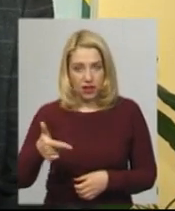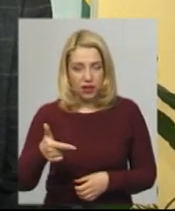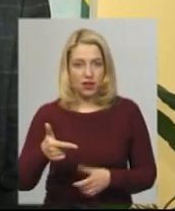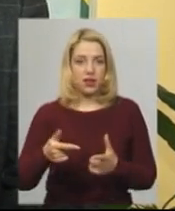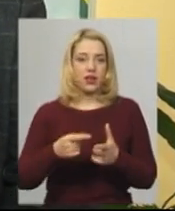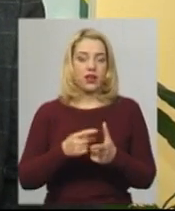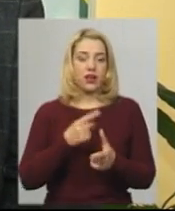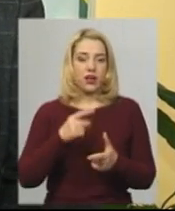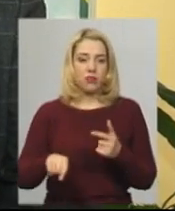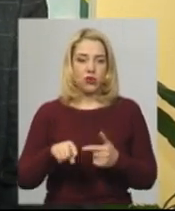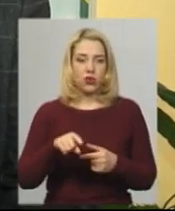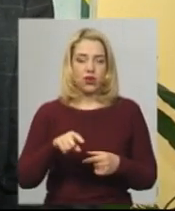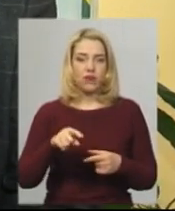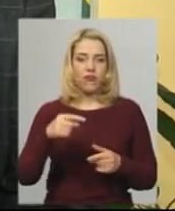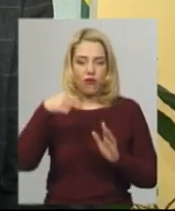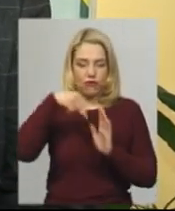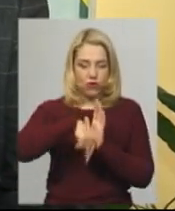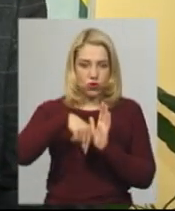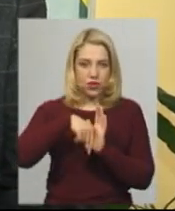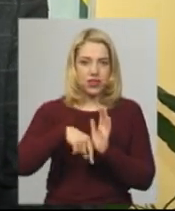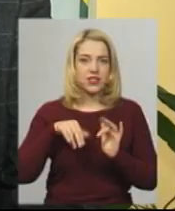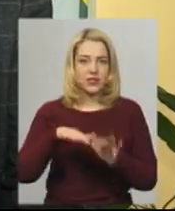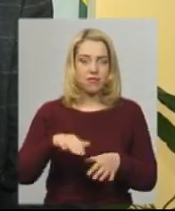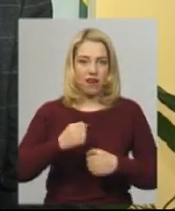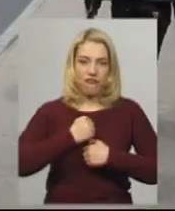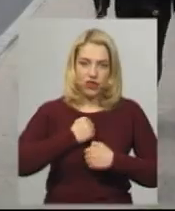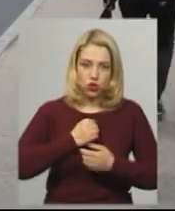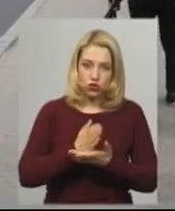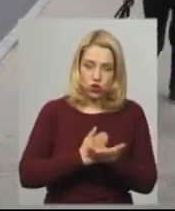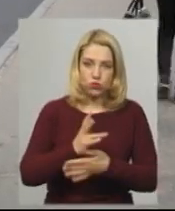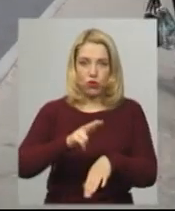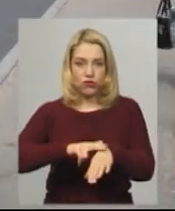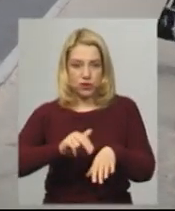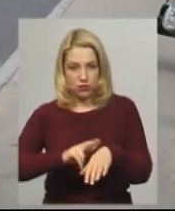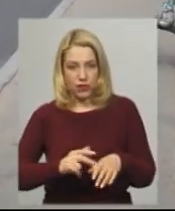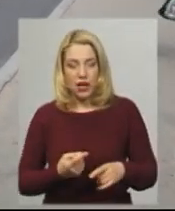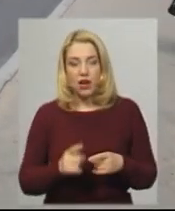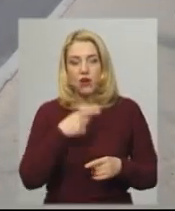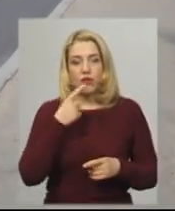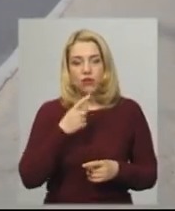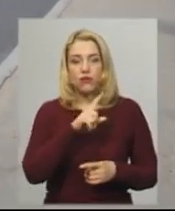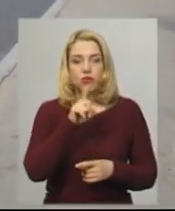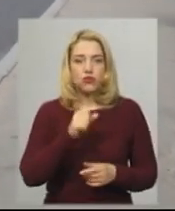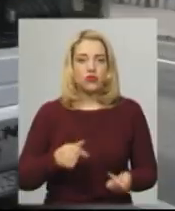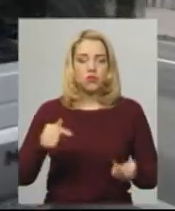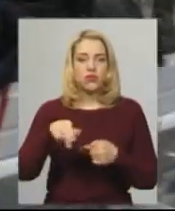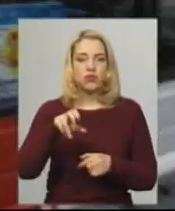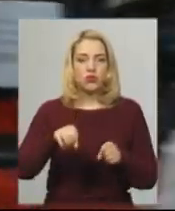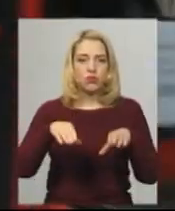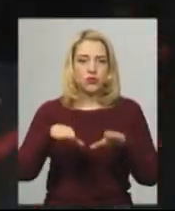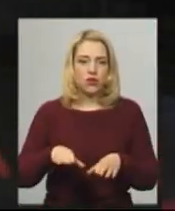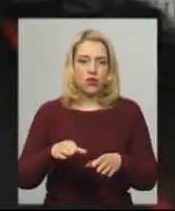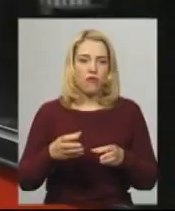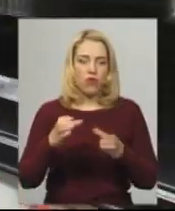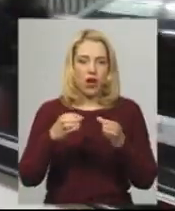посвідчення працівників внутрішніх справ або військовослужбовців. Сергій Шепурев додає, відповідно до постанови Кабміну дозволено